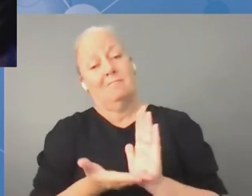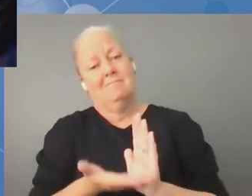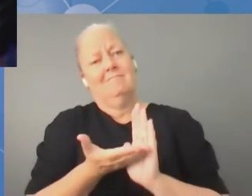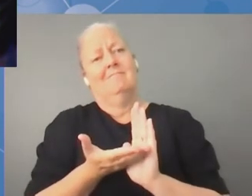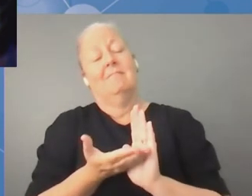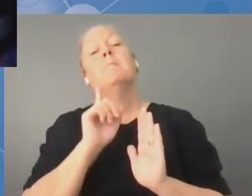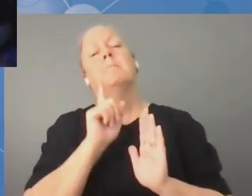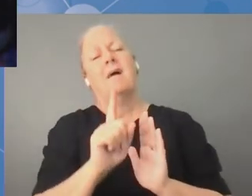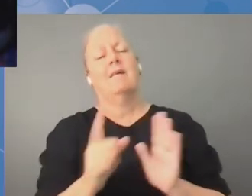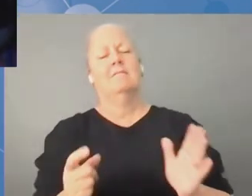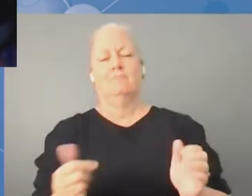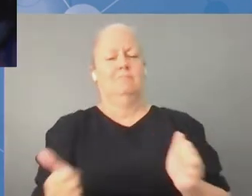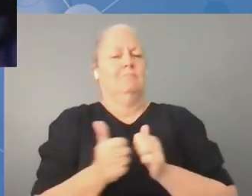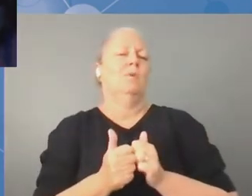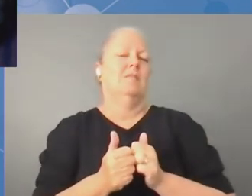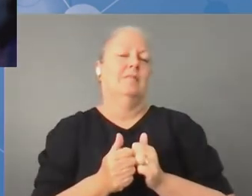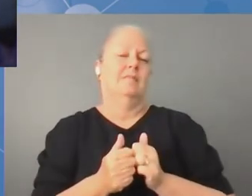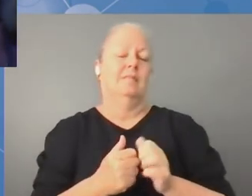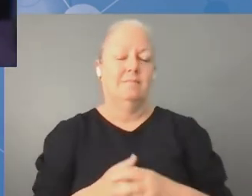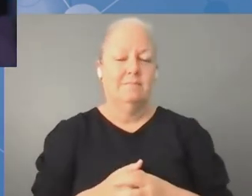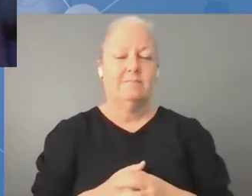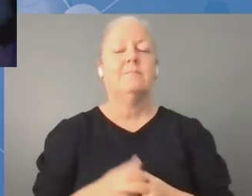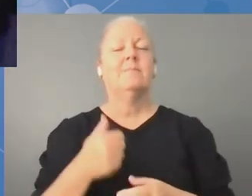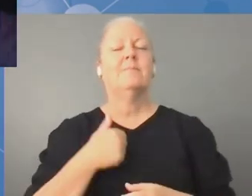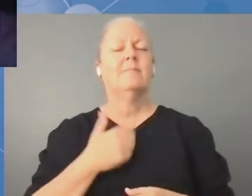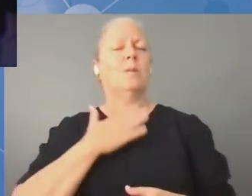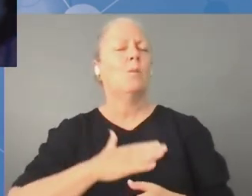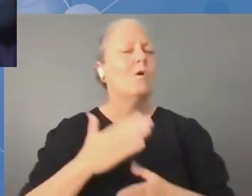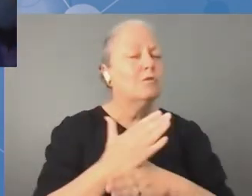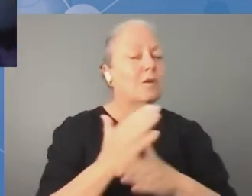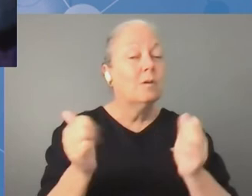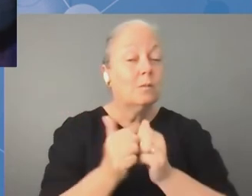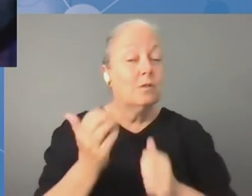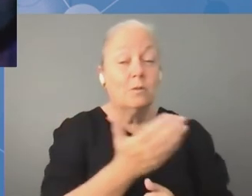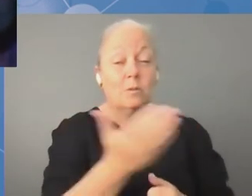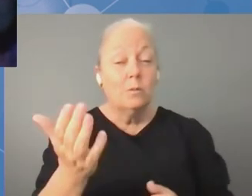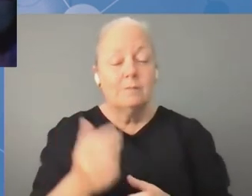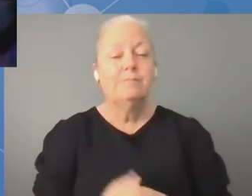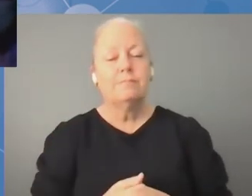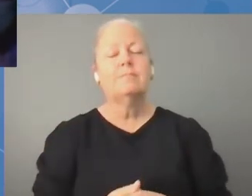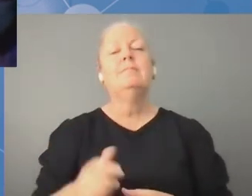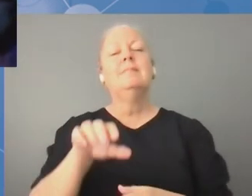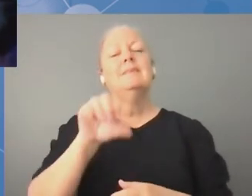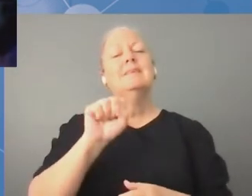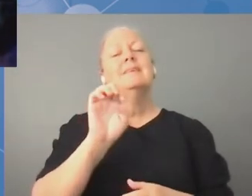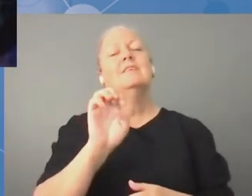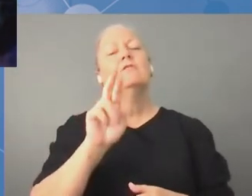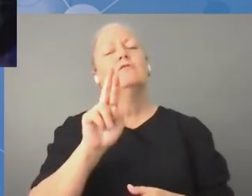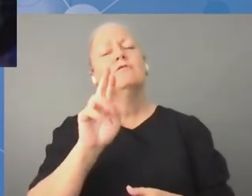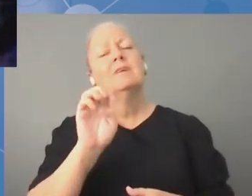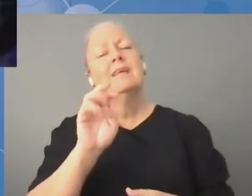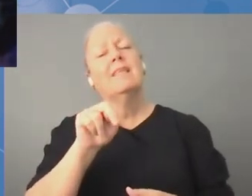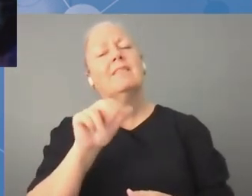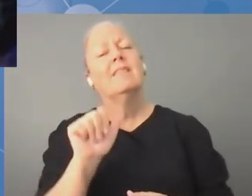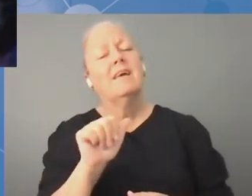zwiększać ich możliwości edukacyjne, możliwości nabywania nowych umiejętności. Chciałbym także odwołać się do